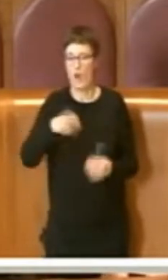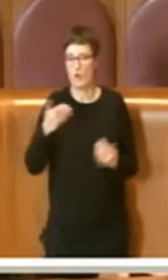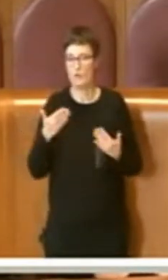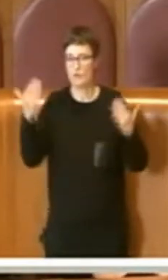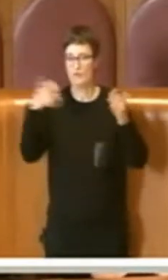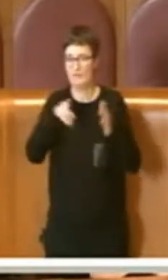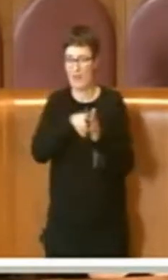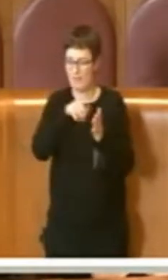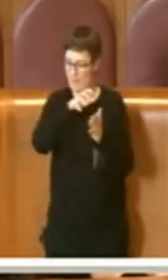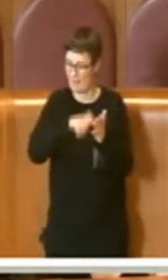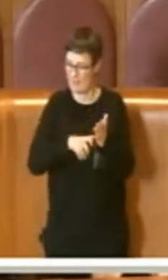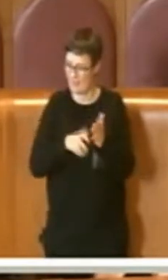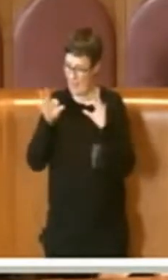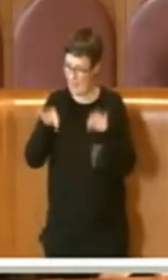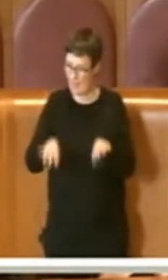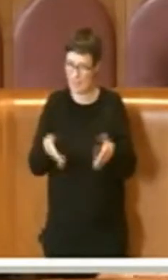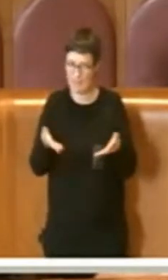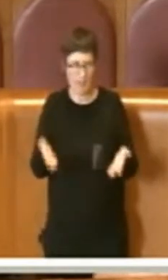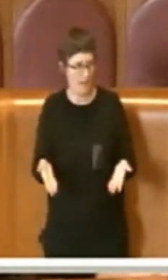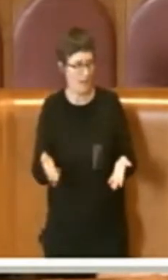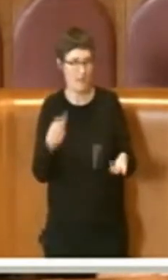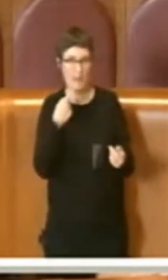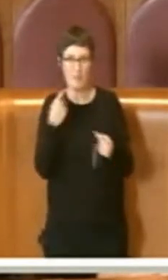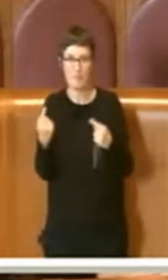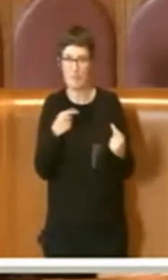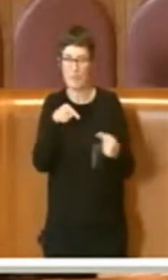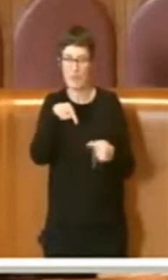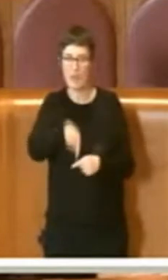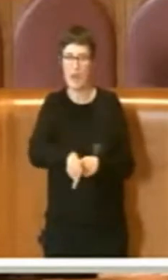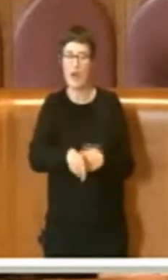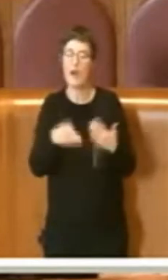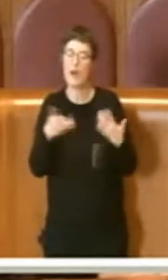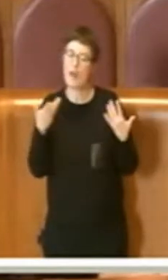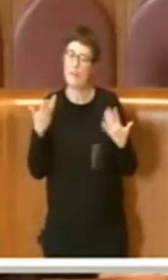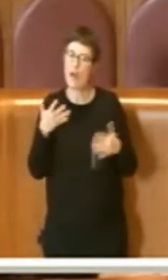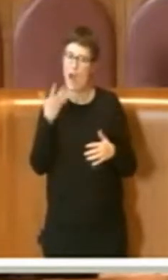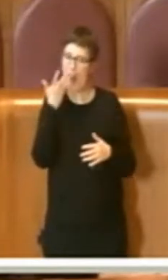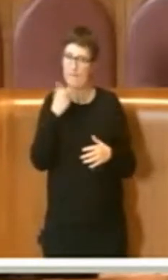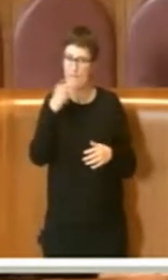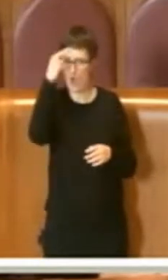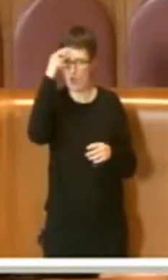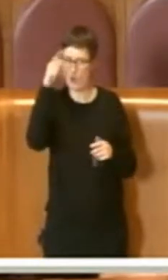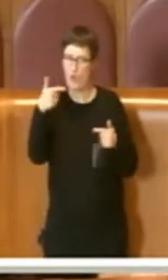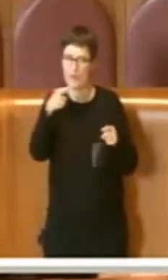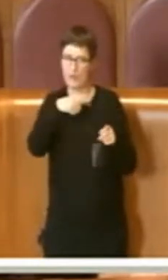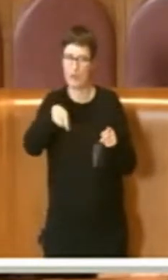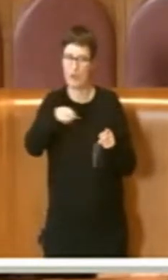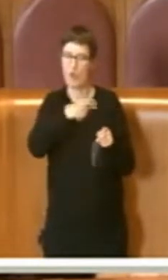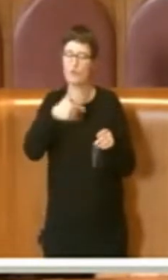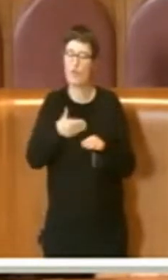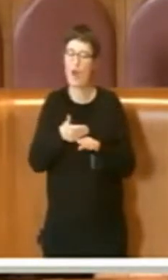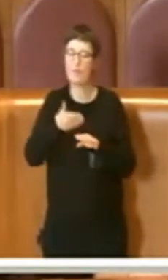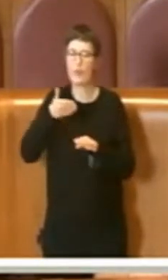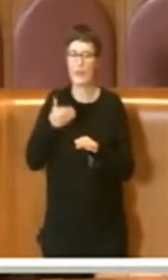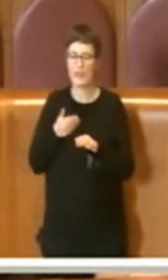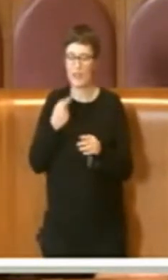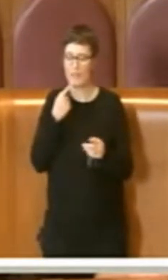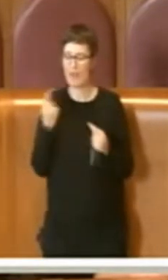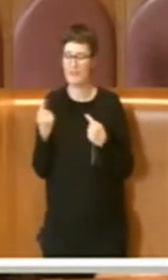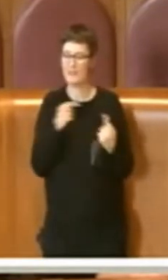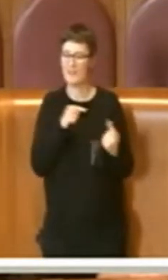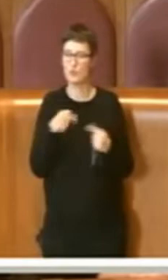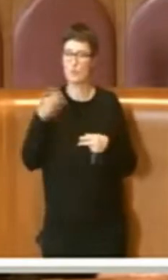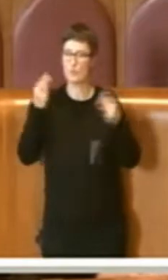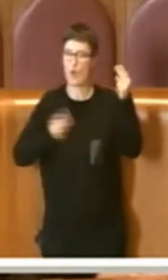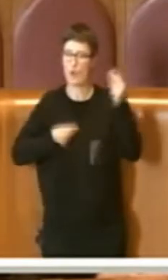avendo fatto, però lo voglio ricordare, già un passaggio in sede di discussione di bilancio a dicembre,